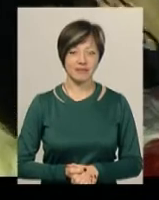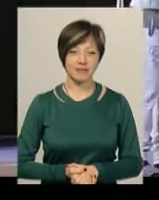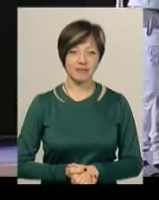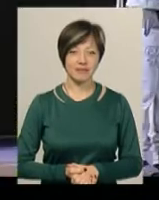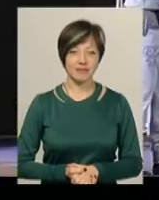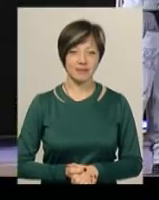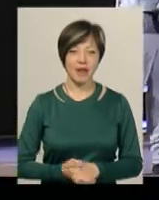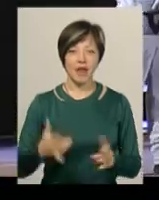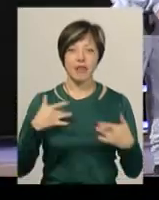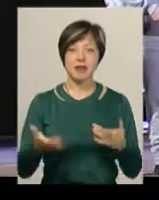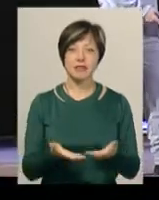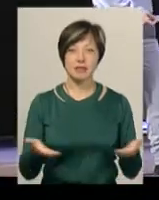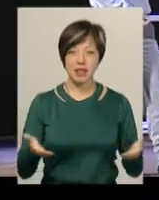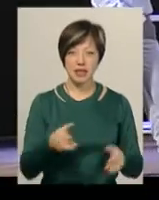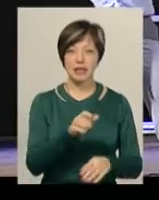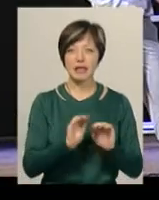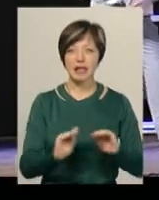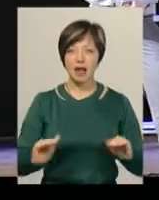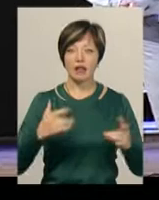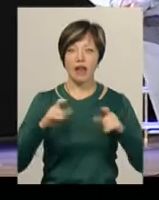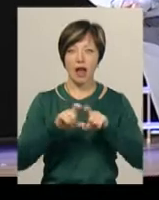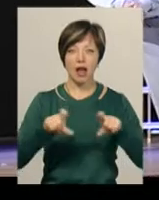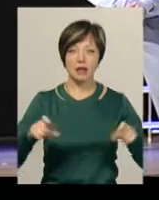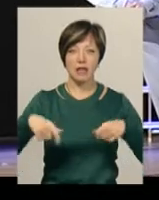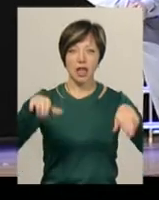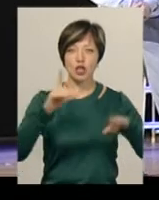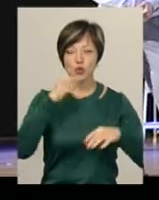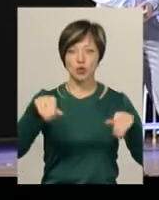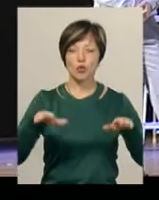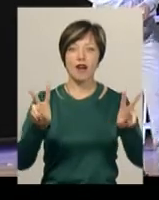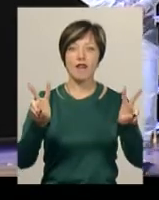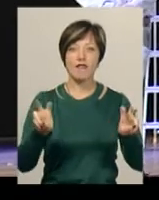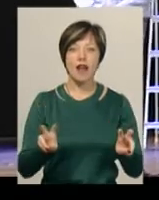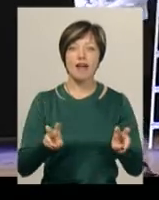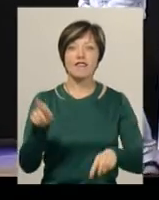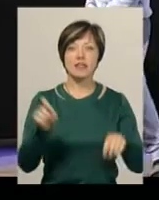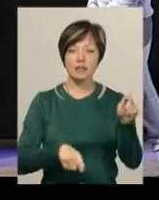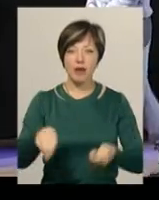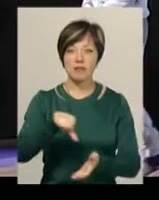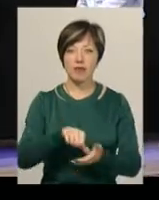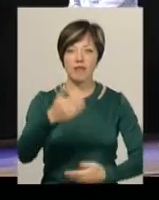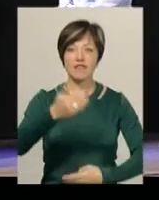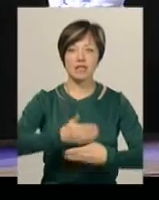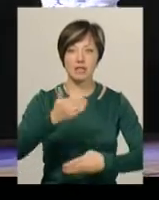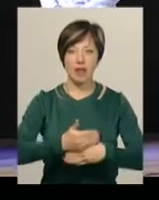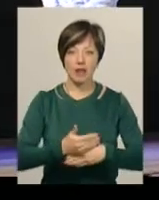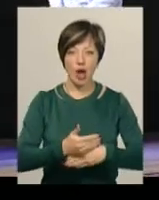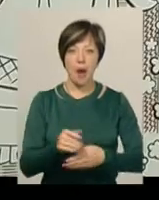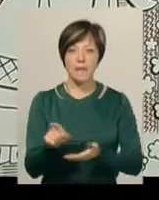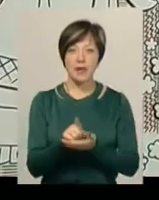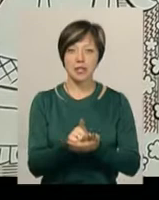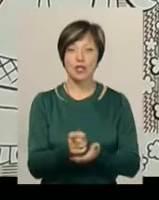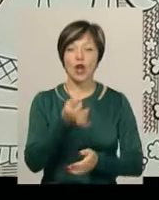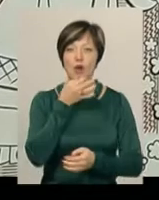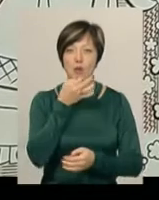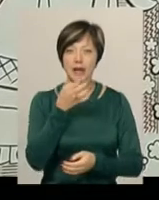На сцені актори Хмельницького дитячого театру «Летючий журавель». На фестивалі «Кумора» вони представили виставу «Миші люблять сир».